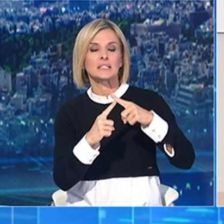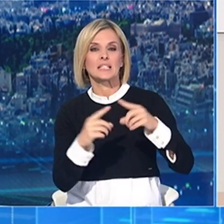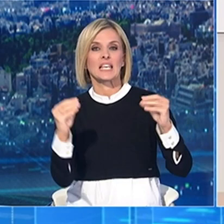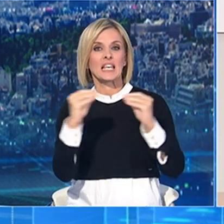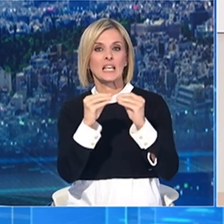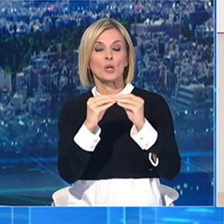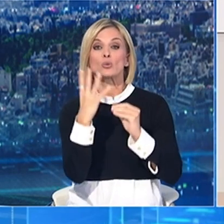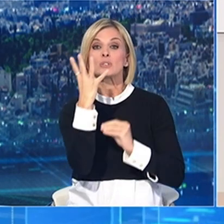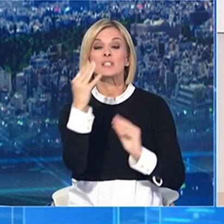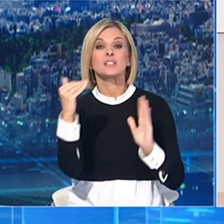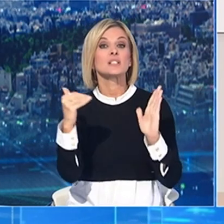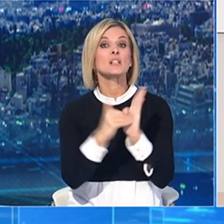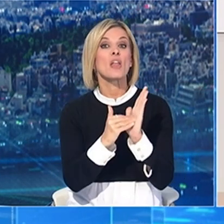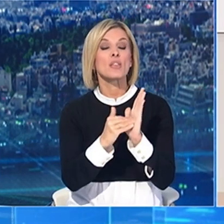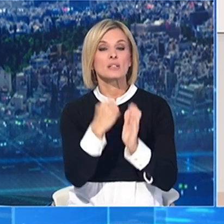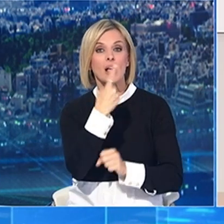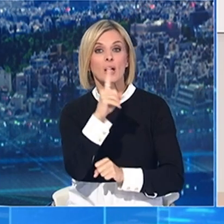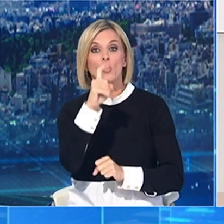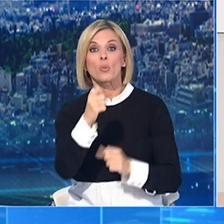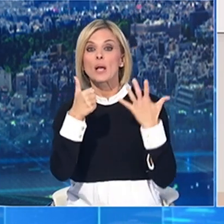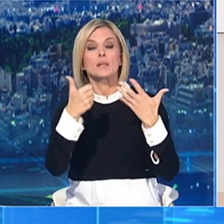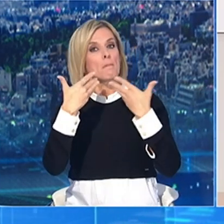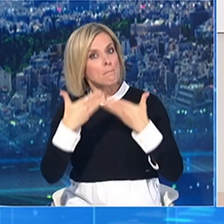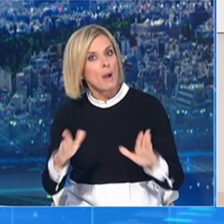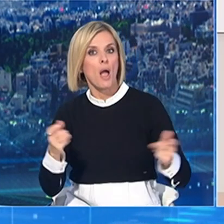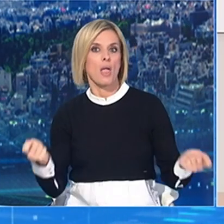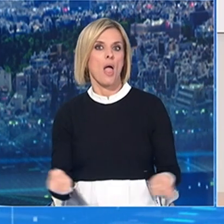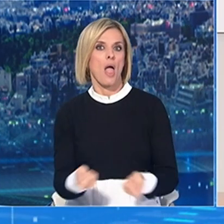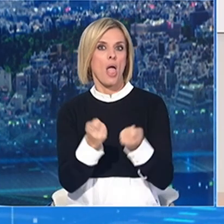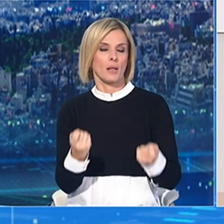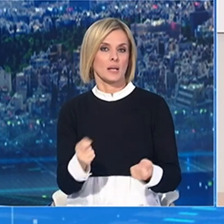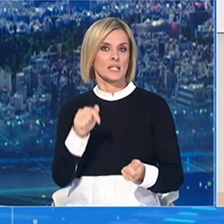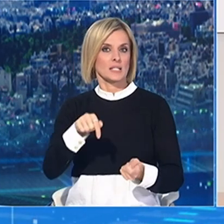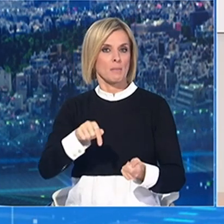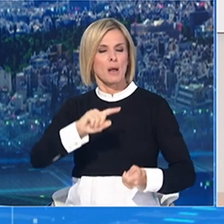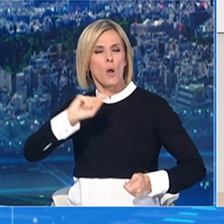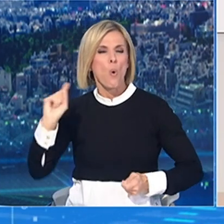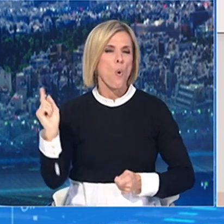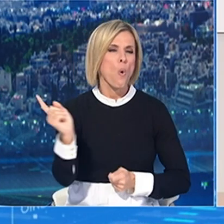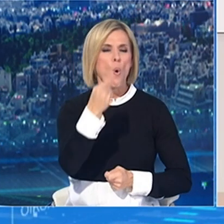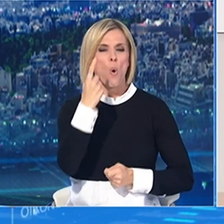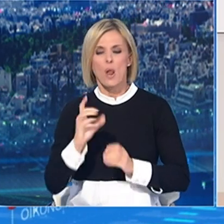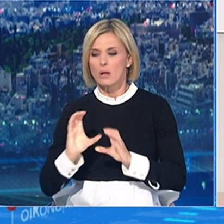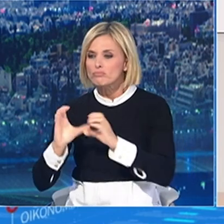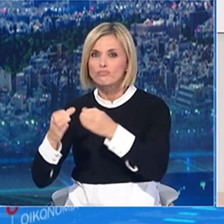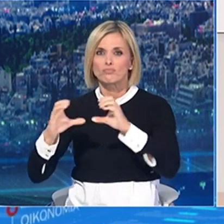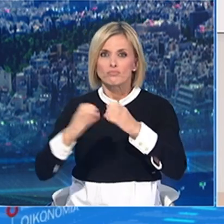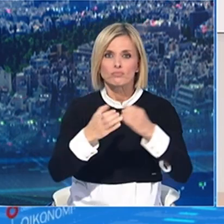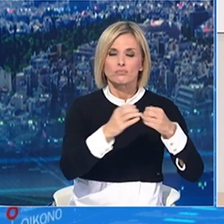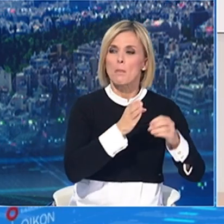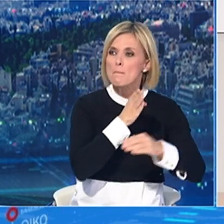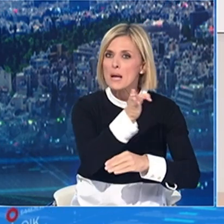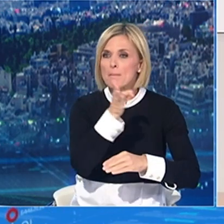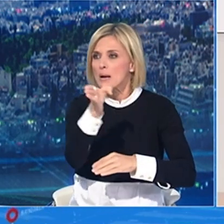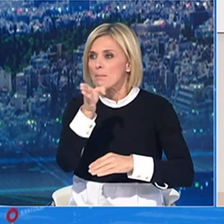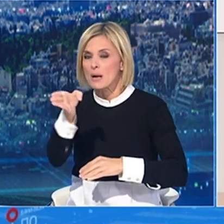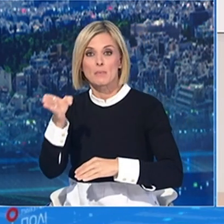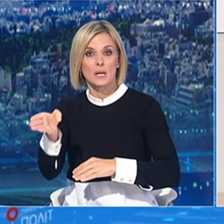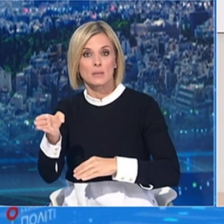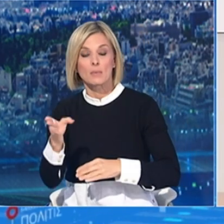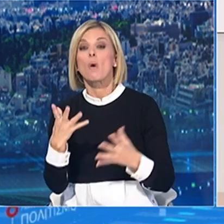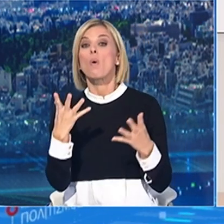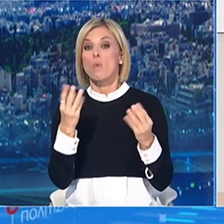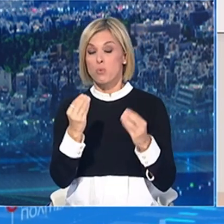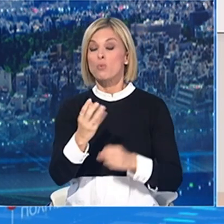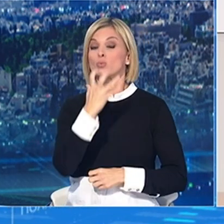μόνο σήμερα από τα κλιμάκια του ΕΟΔΗ και όλα τα κλιμάκια των υγειονομικών ελέγχων στη χώρα. Η κατάσταση είναι